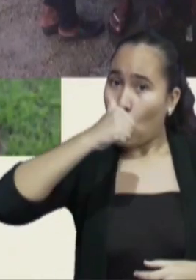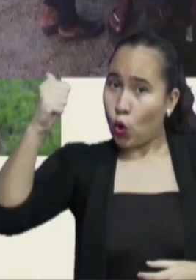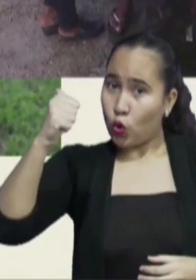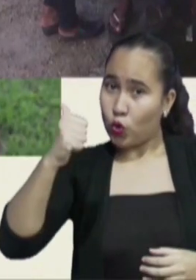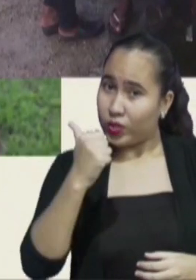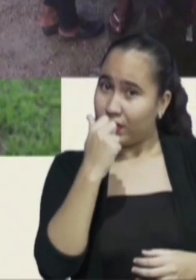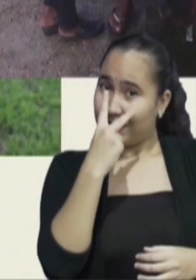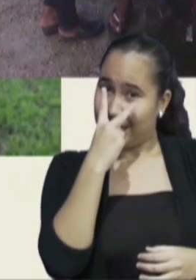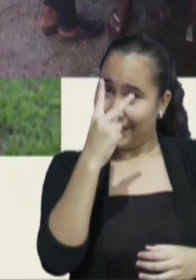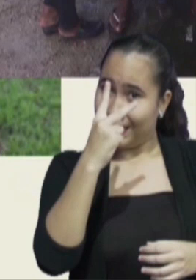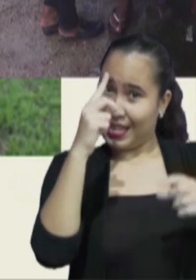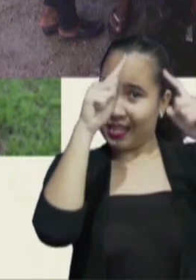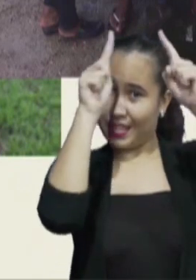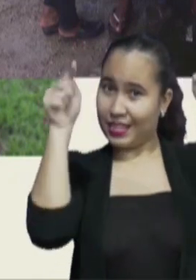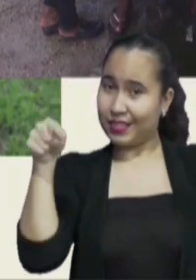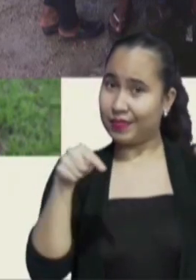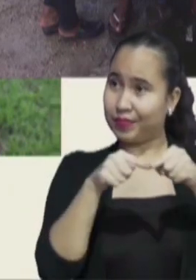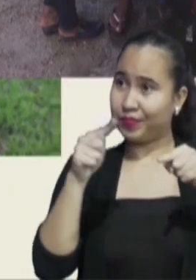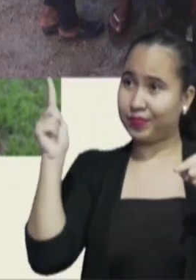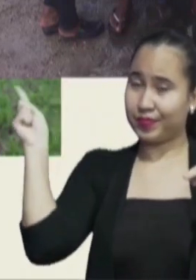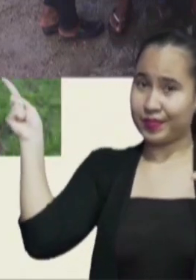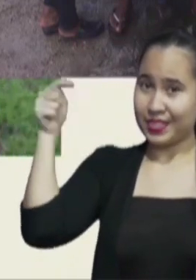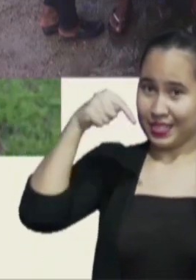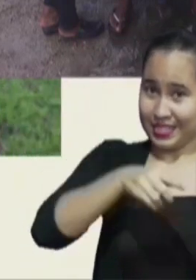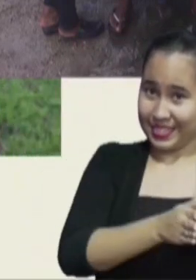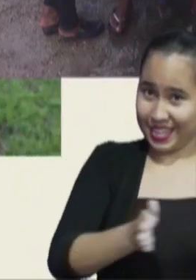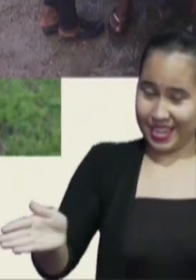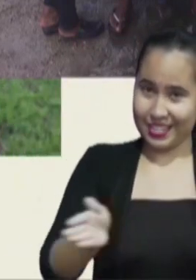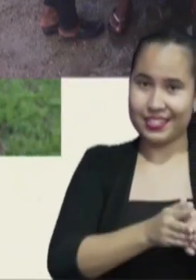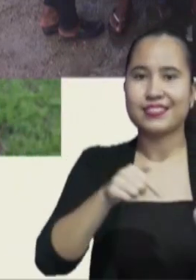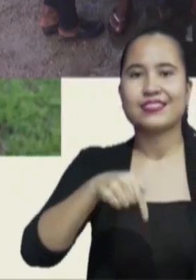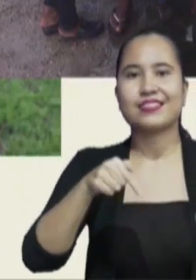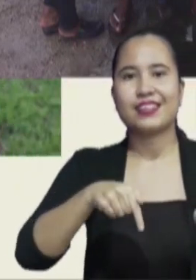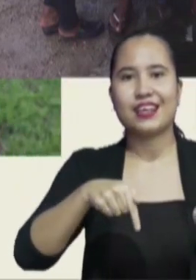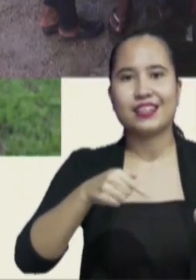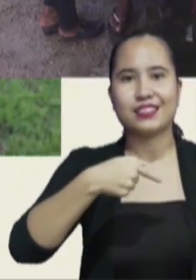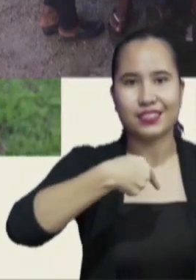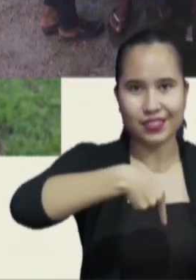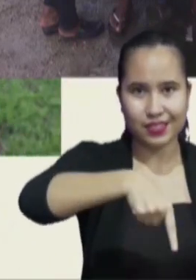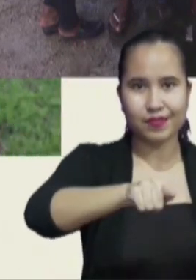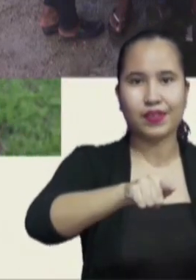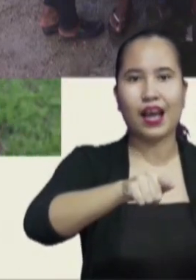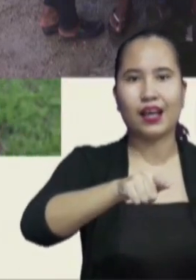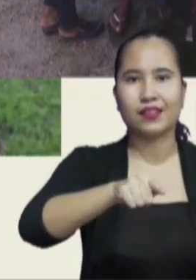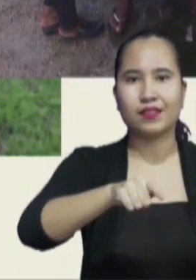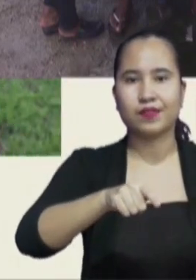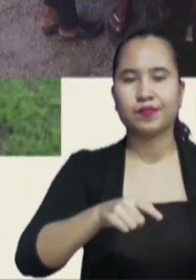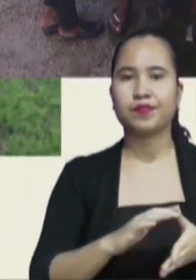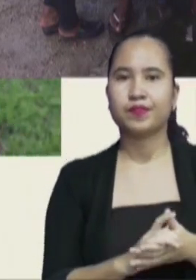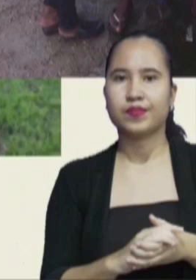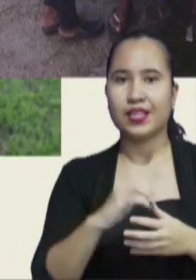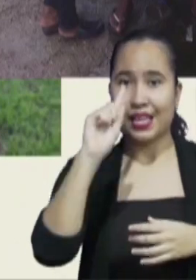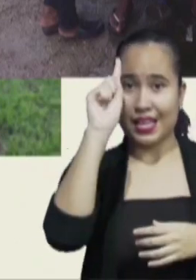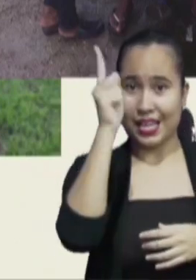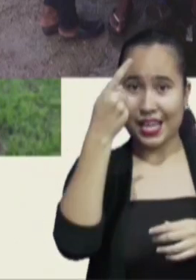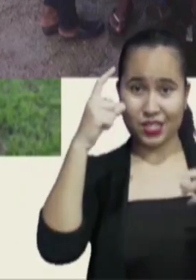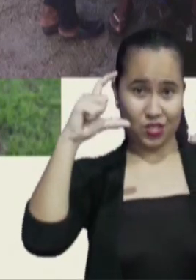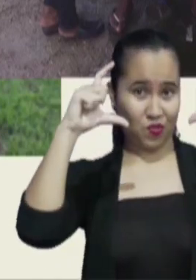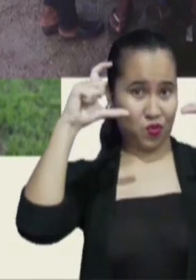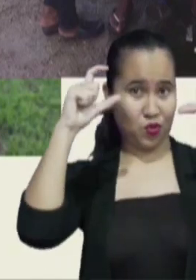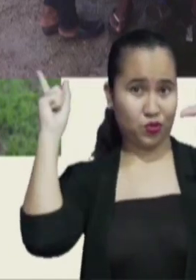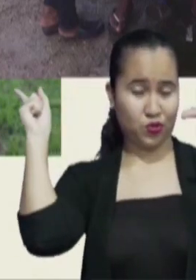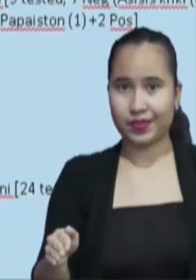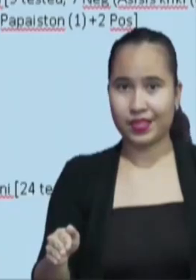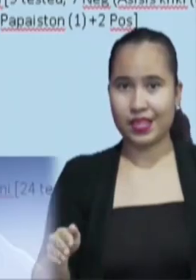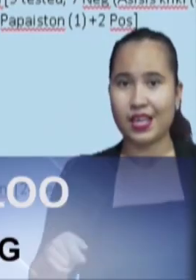resultaten is het de bedoeling een beeld te krijgen waar er getest wordt. De plek van de resultaten hoeft niet per se de locatie van de positieven